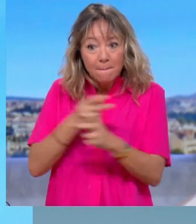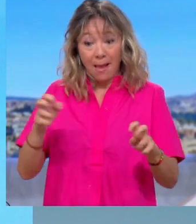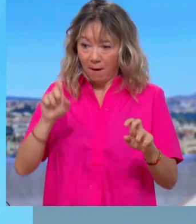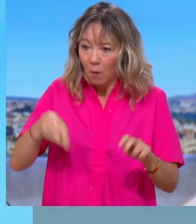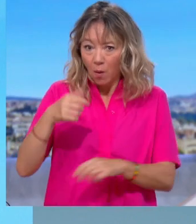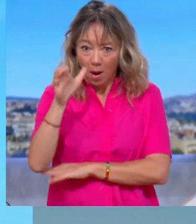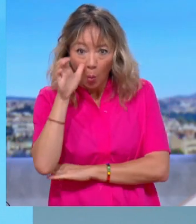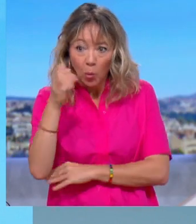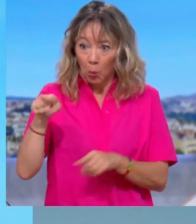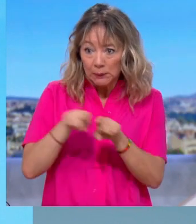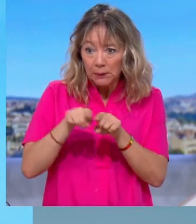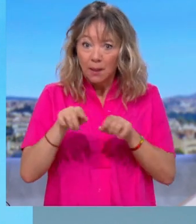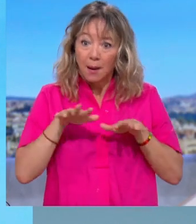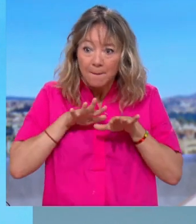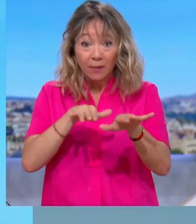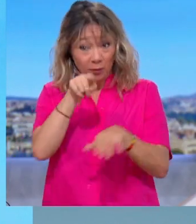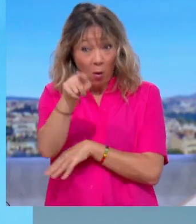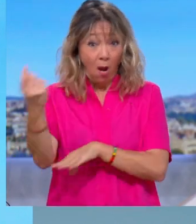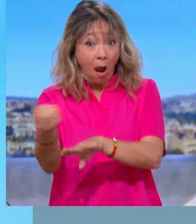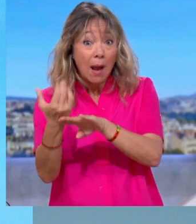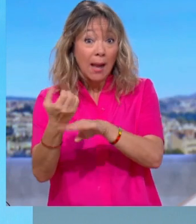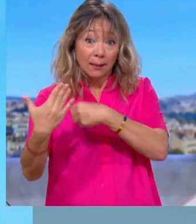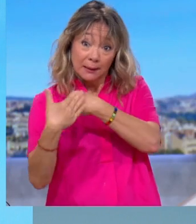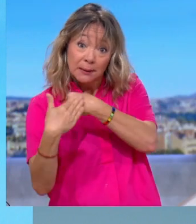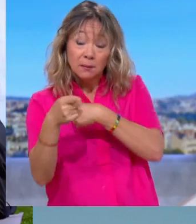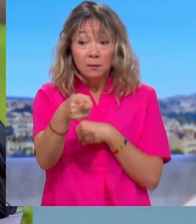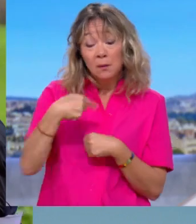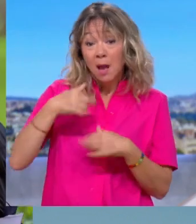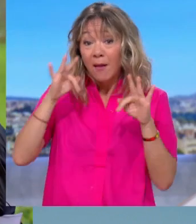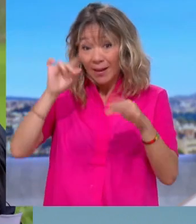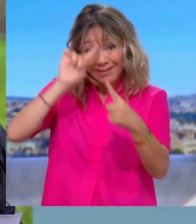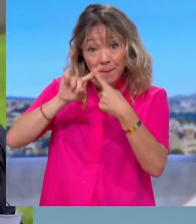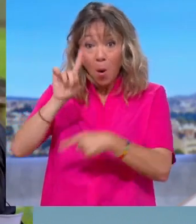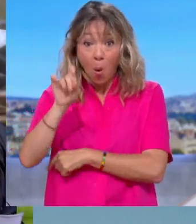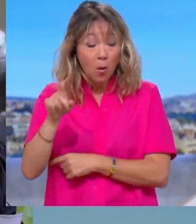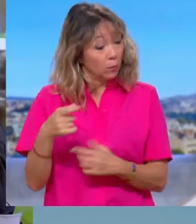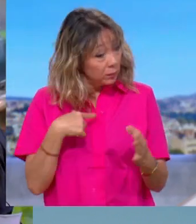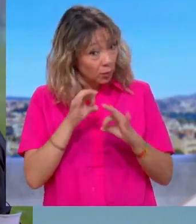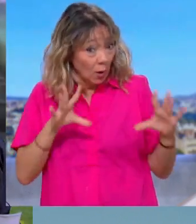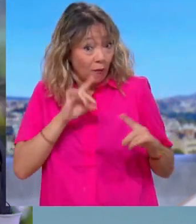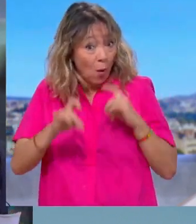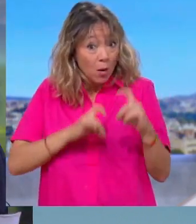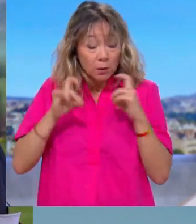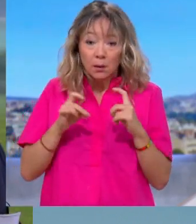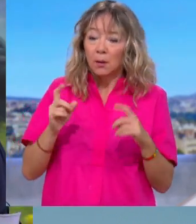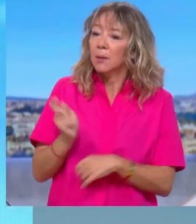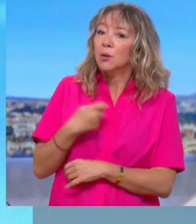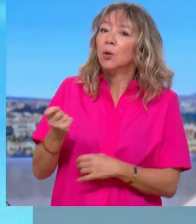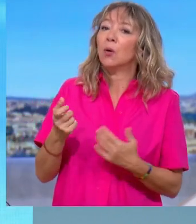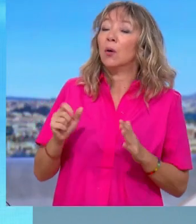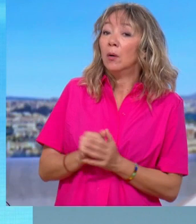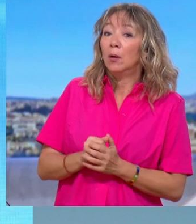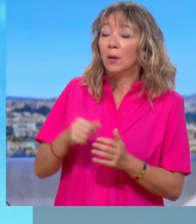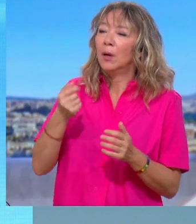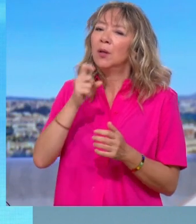ceux qui sont venus sincèrement lancer l'alerte et dire que, sur la question de l'eau, qui n pas une question neutre. Sans violence. Sans violence, bien sûr. Dupond-Moretti, qu'on entendait dans un